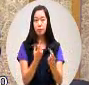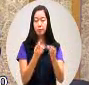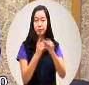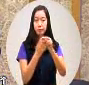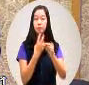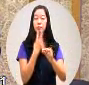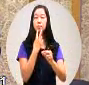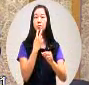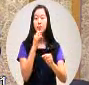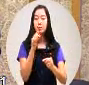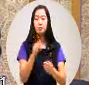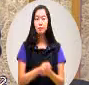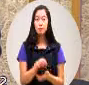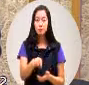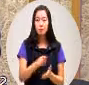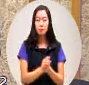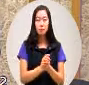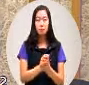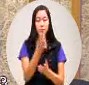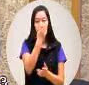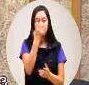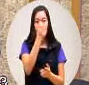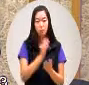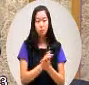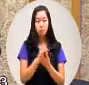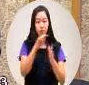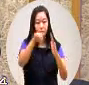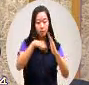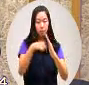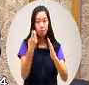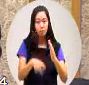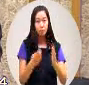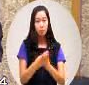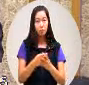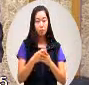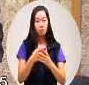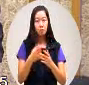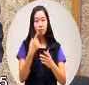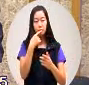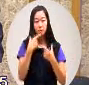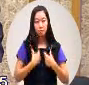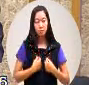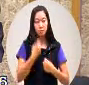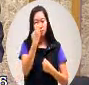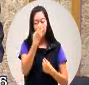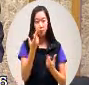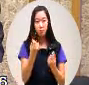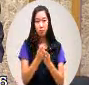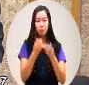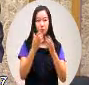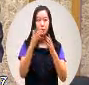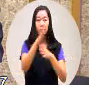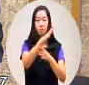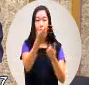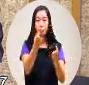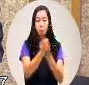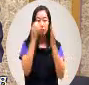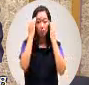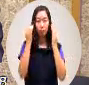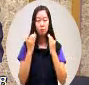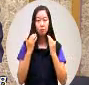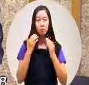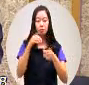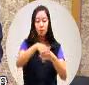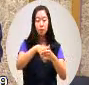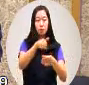監察院还有检调有针对南投这一边他要进行就说是不是我要